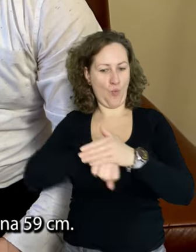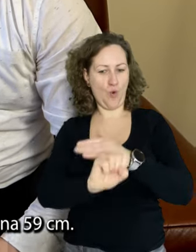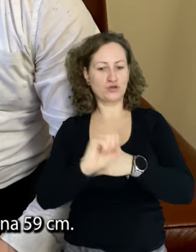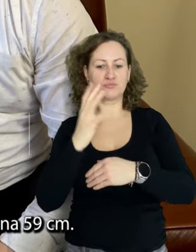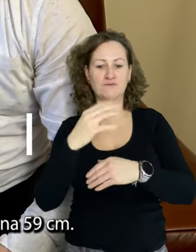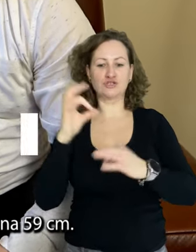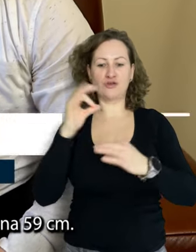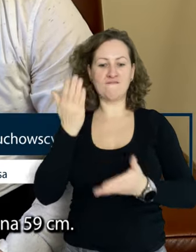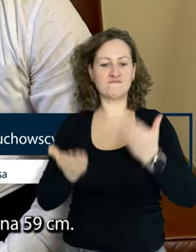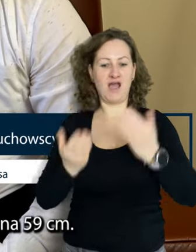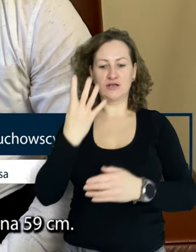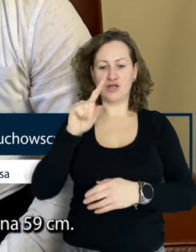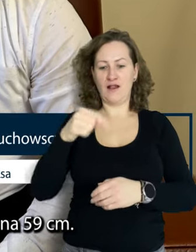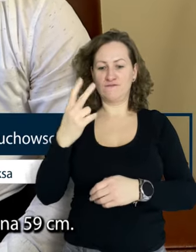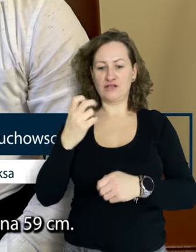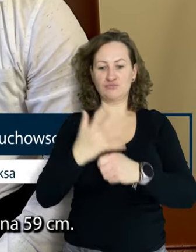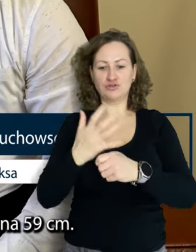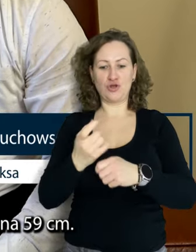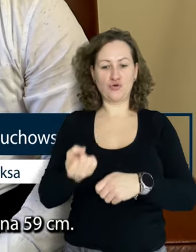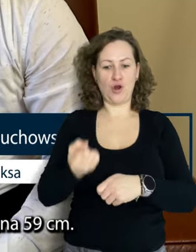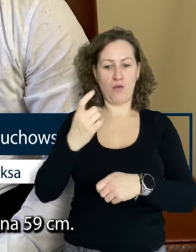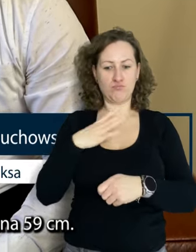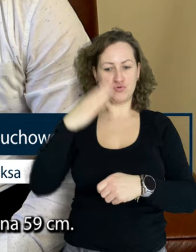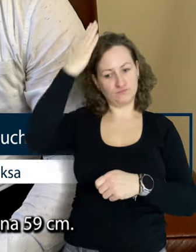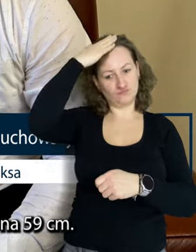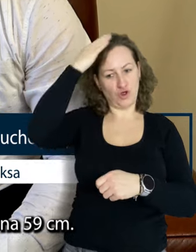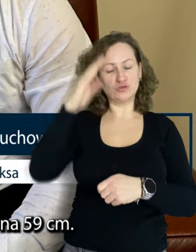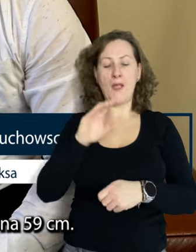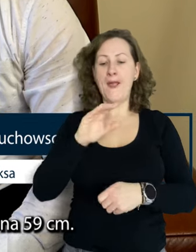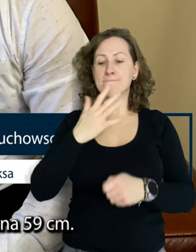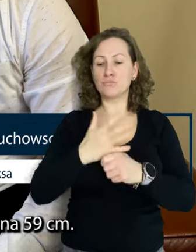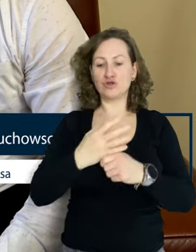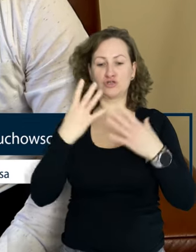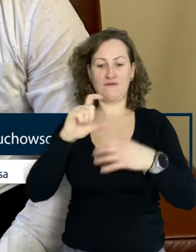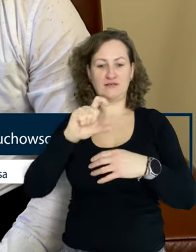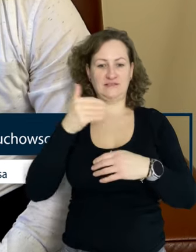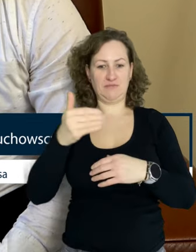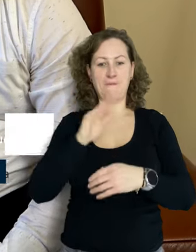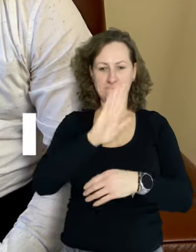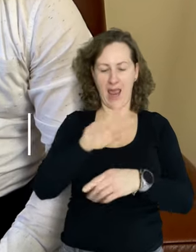ważył 4,250 i 59 był wysoki.